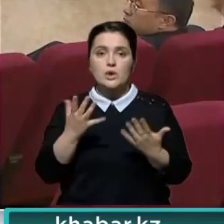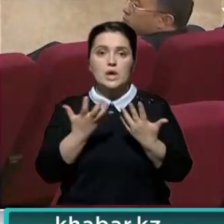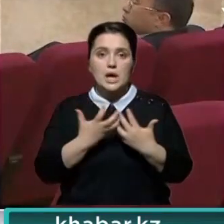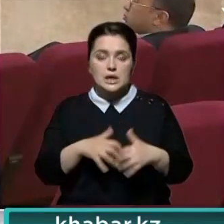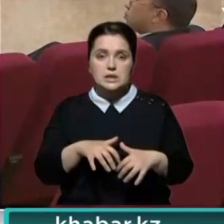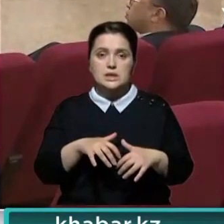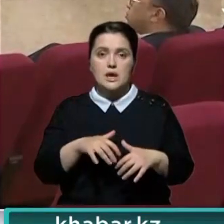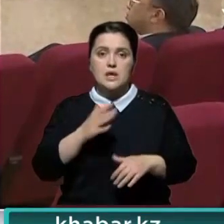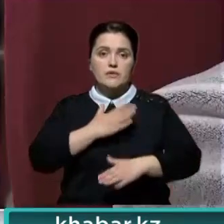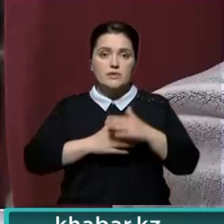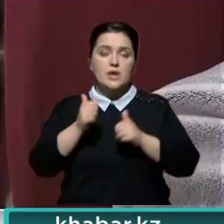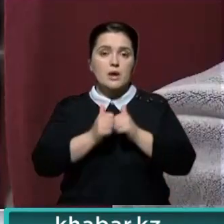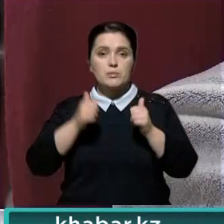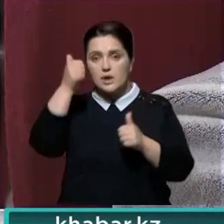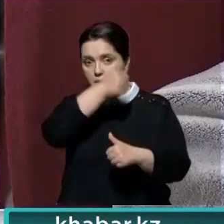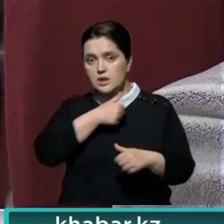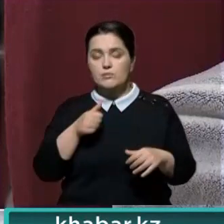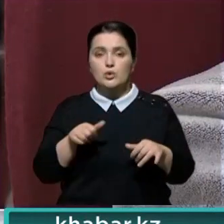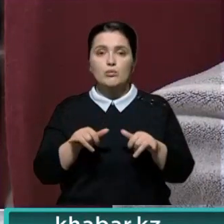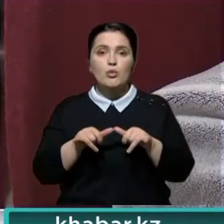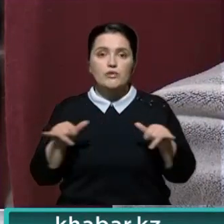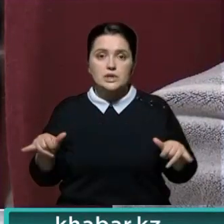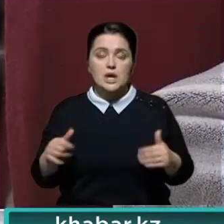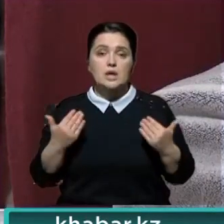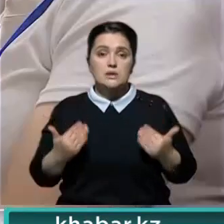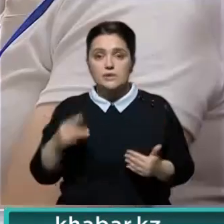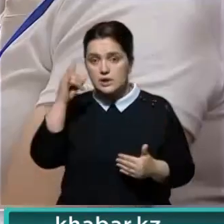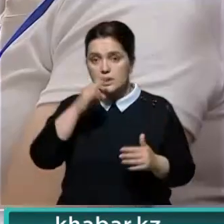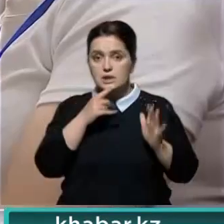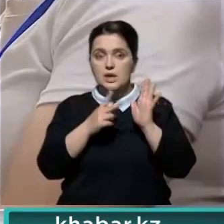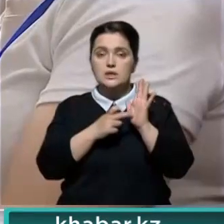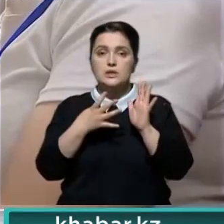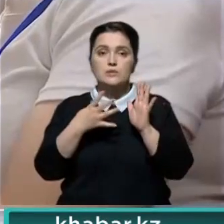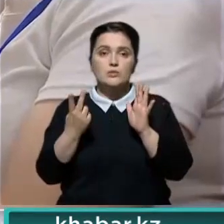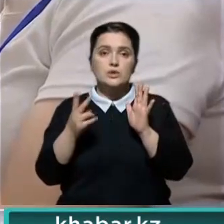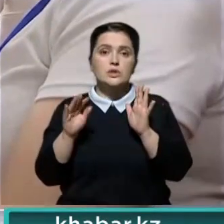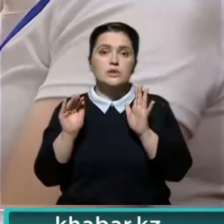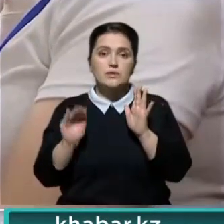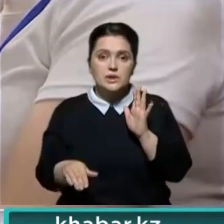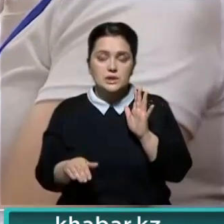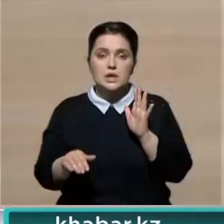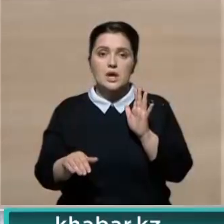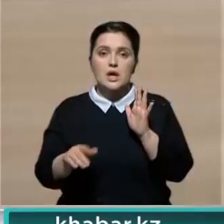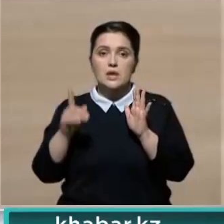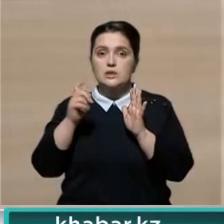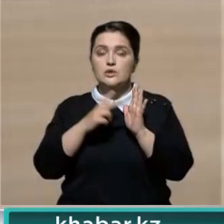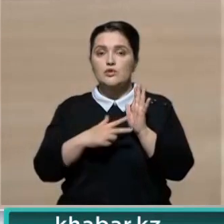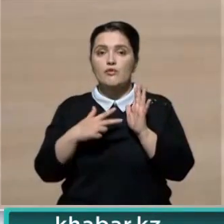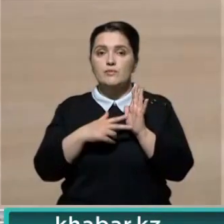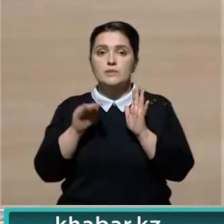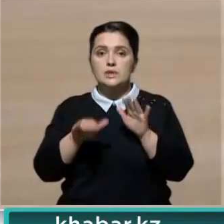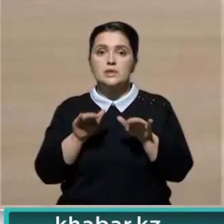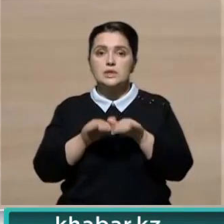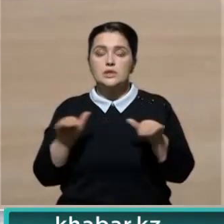количество лиц с инвалидностью с каждым годом увеличивается. Сегодня в Казахстане их 742 тысячи. Из них